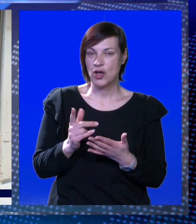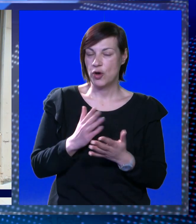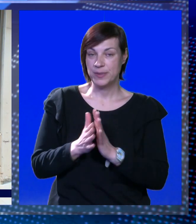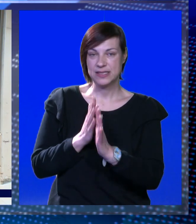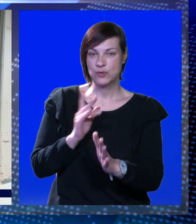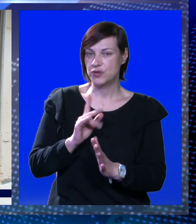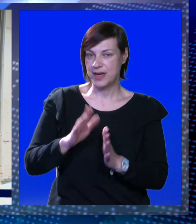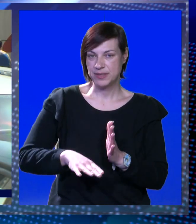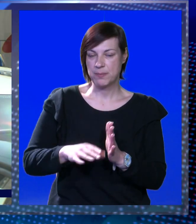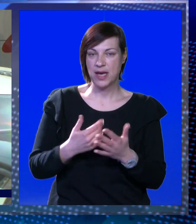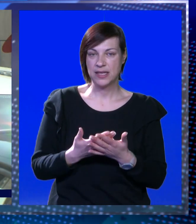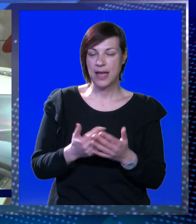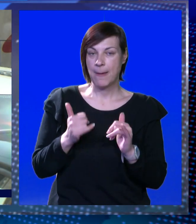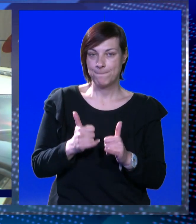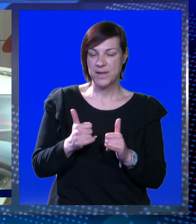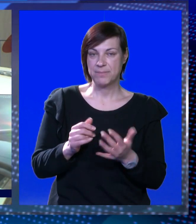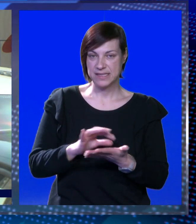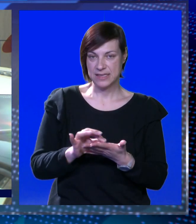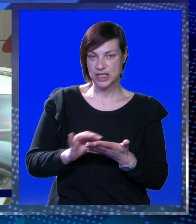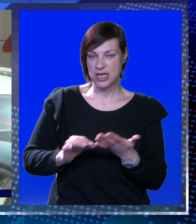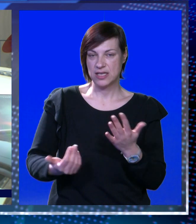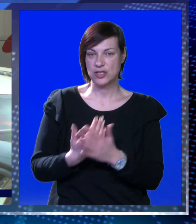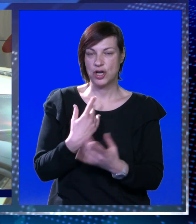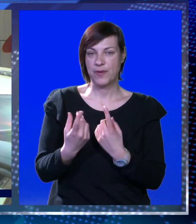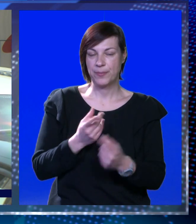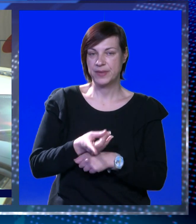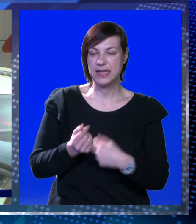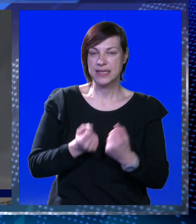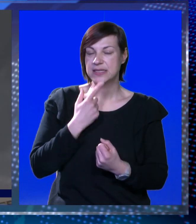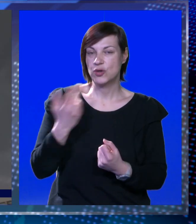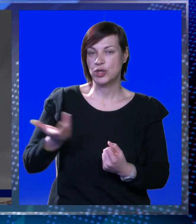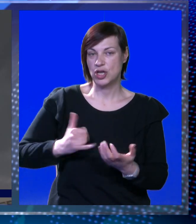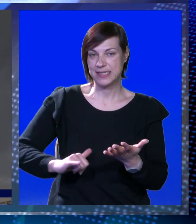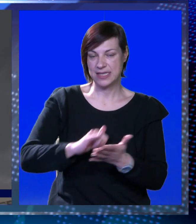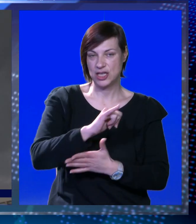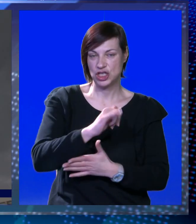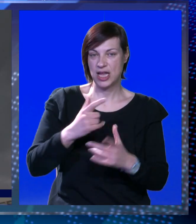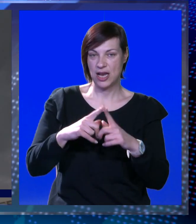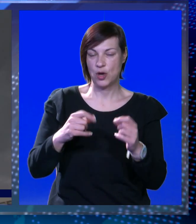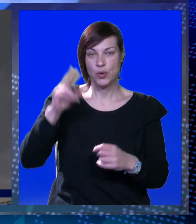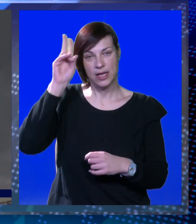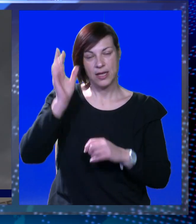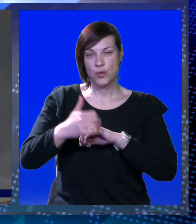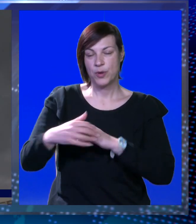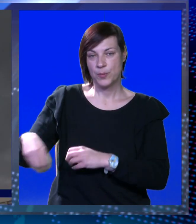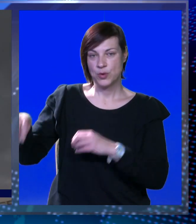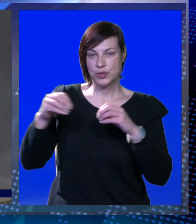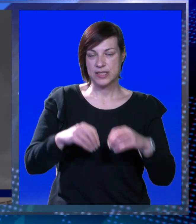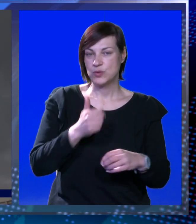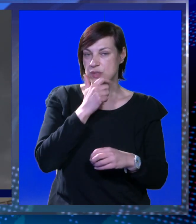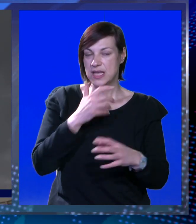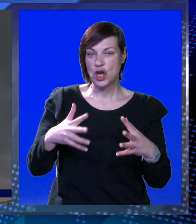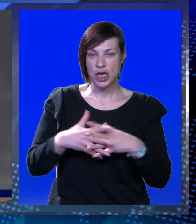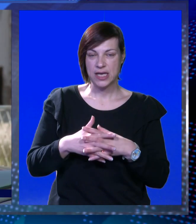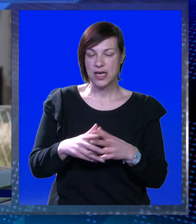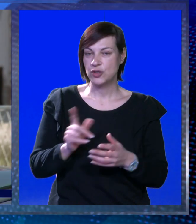opet se ne bi guža smanjile. Prema sadašnjem nacrtu novog prometovanja, taksisti koji dolaze sa zračne luke Dubrovnik mogu iskrcavati goste u